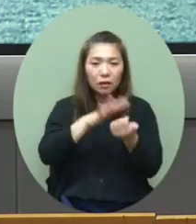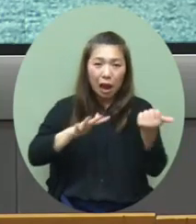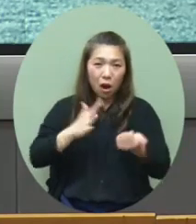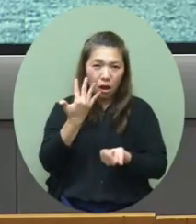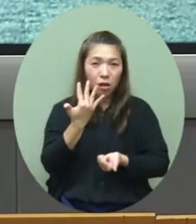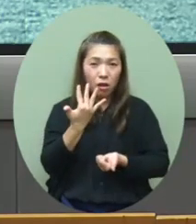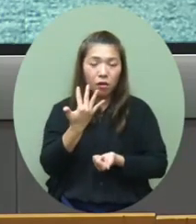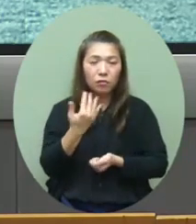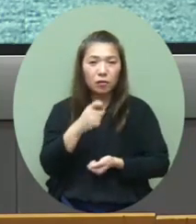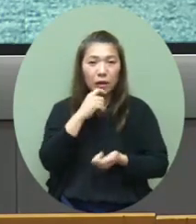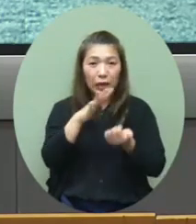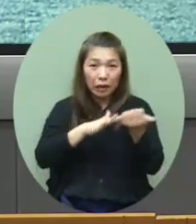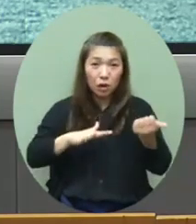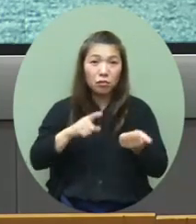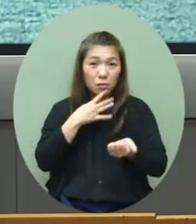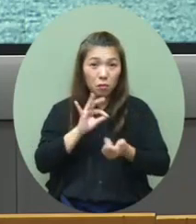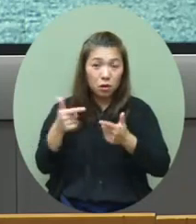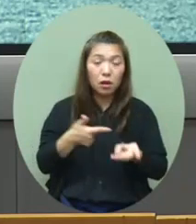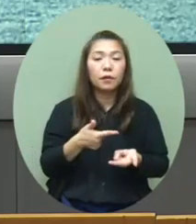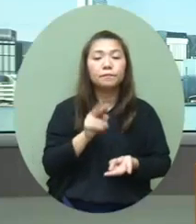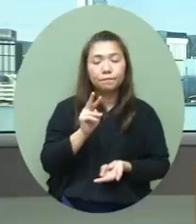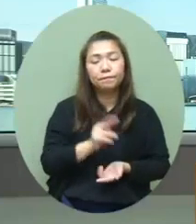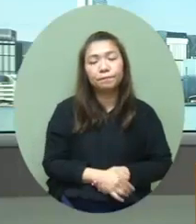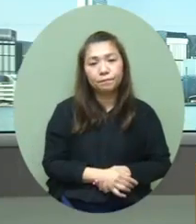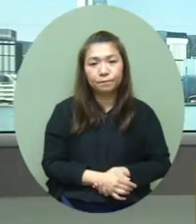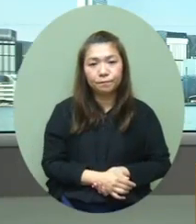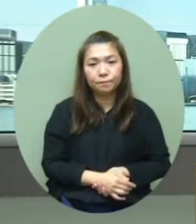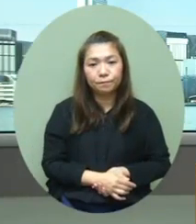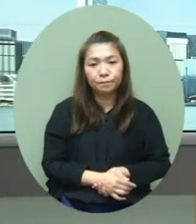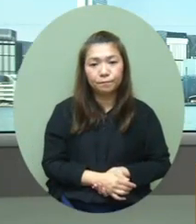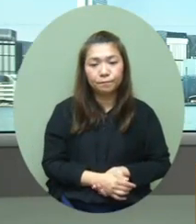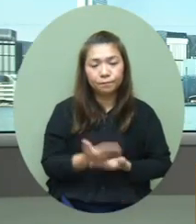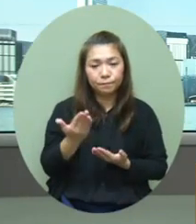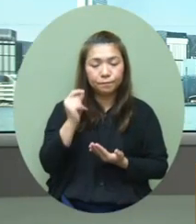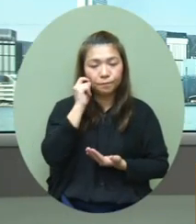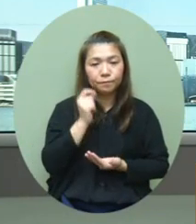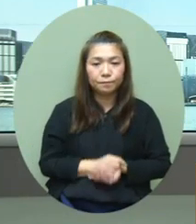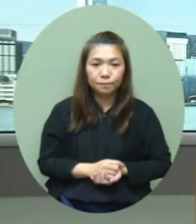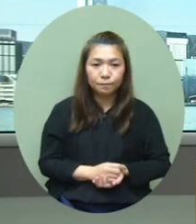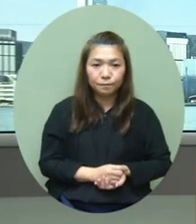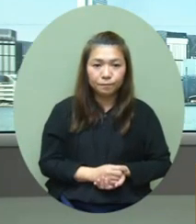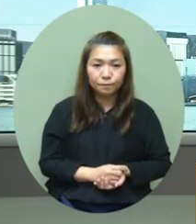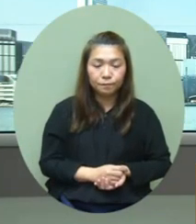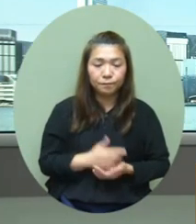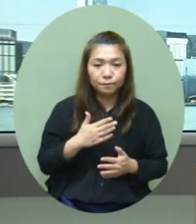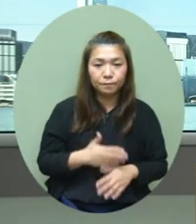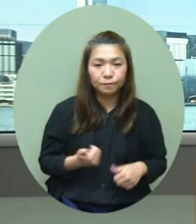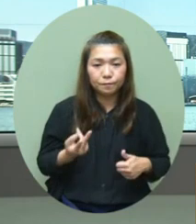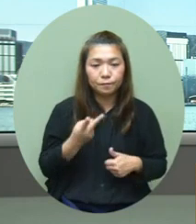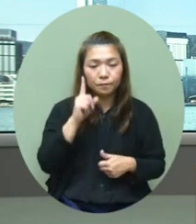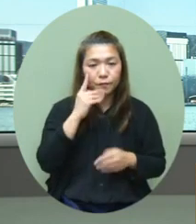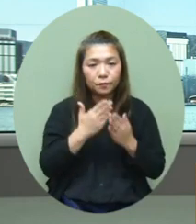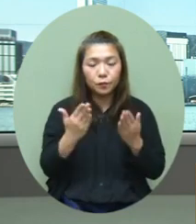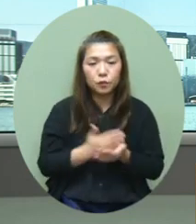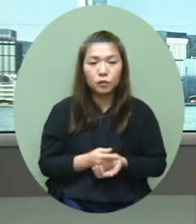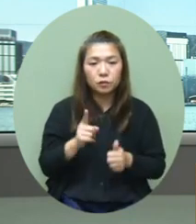有沒有即是已經離開了沒有下一題 後面有位女士你好 兩位明報